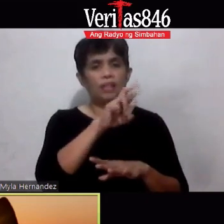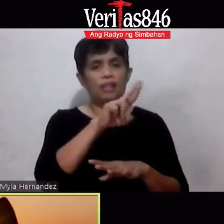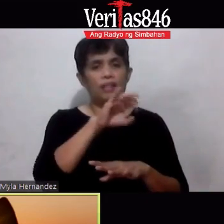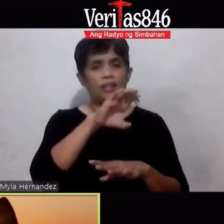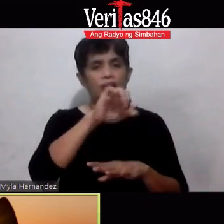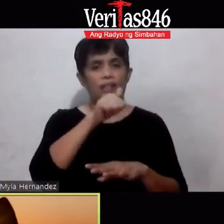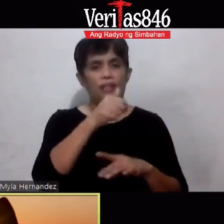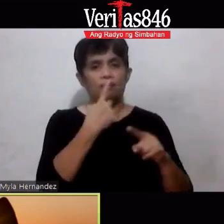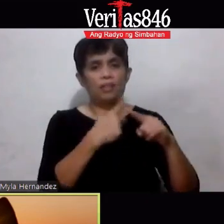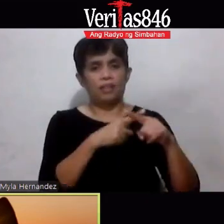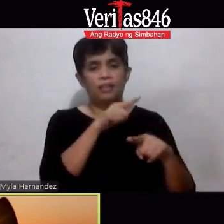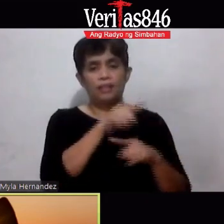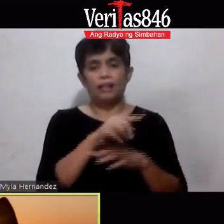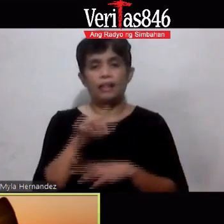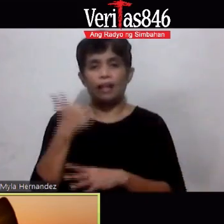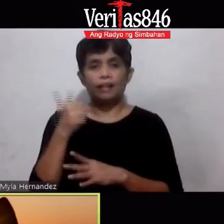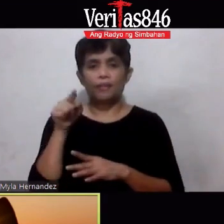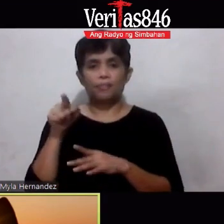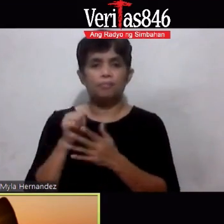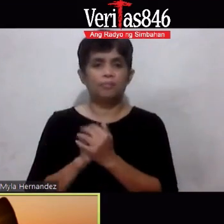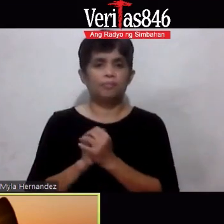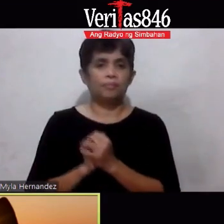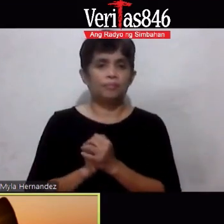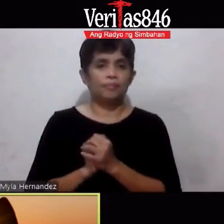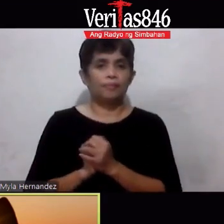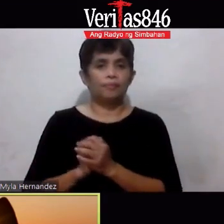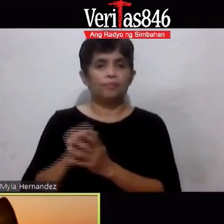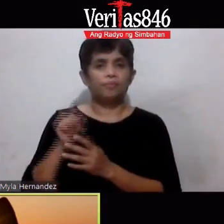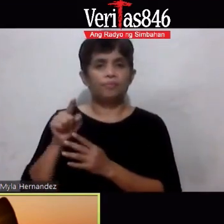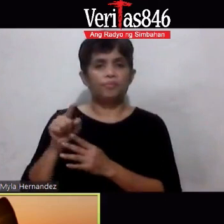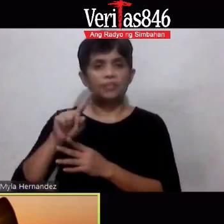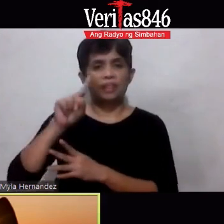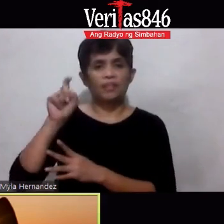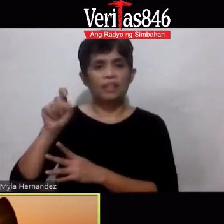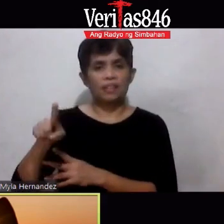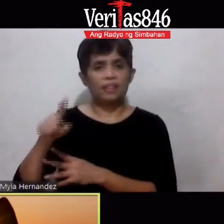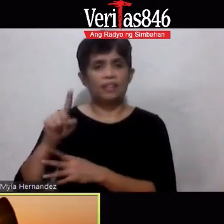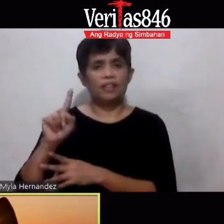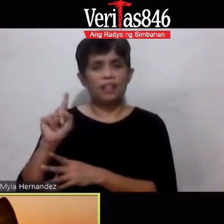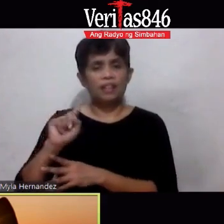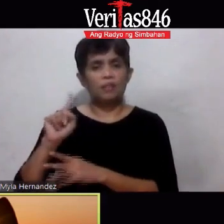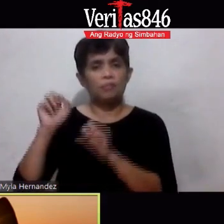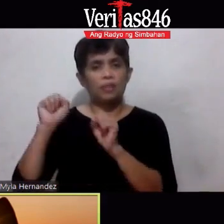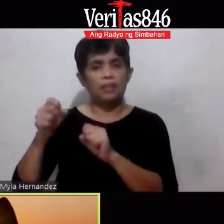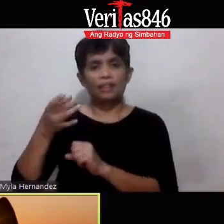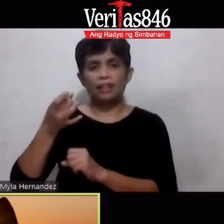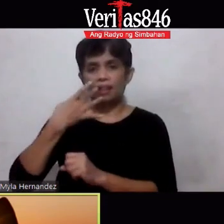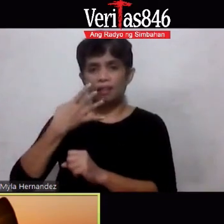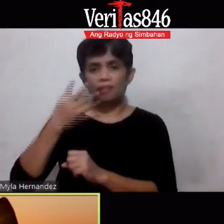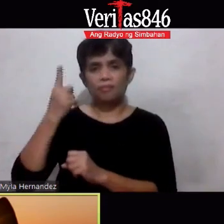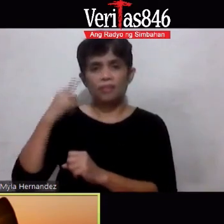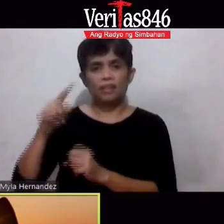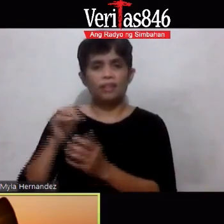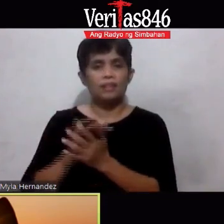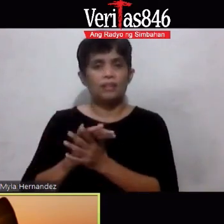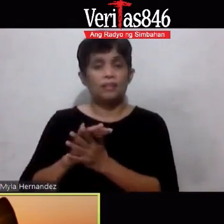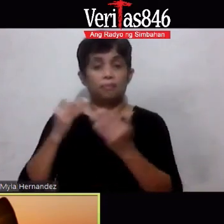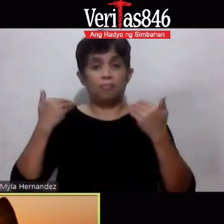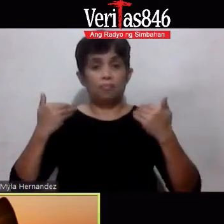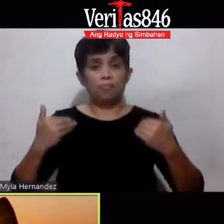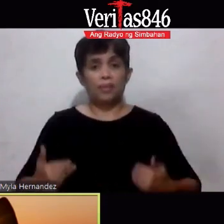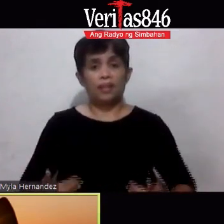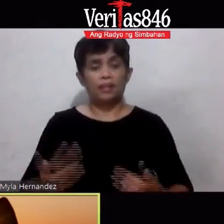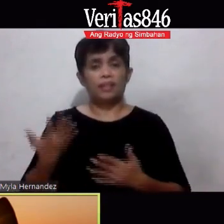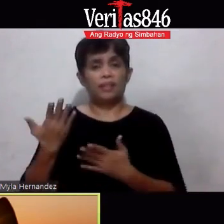na siya siya yung 62 years old na nagtatanong na siya kung ano yung pwedeng inumin para sa katawan niya na